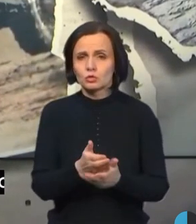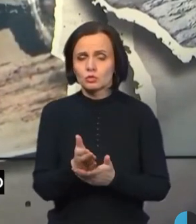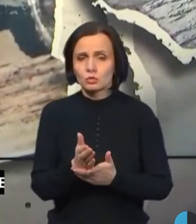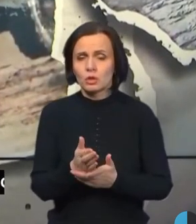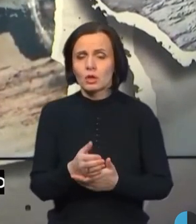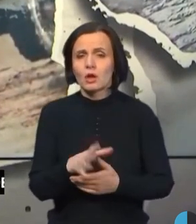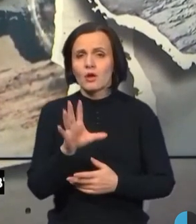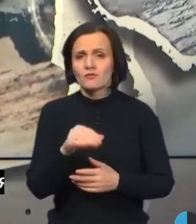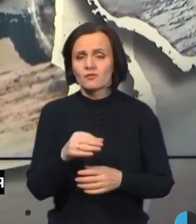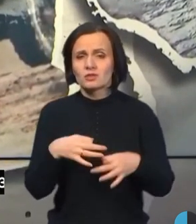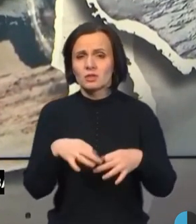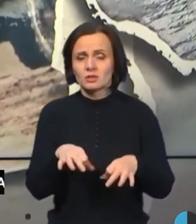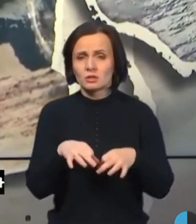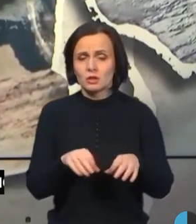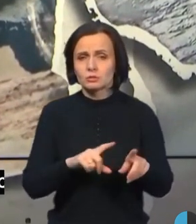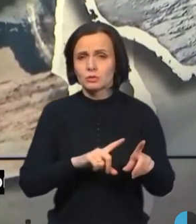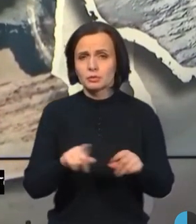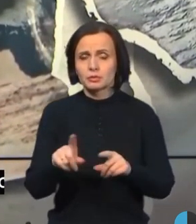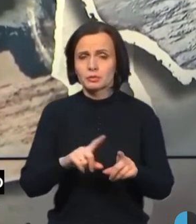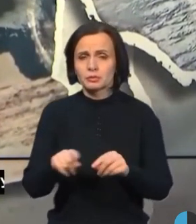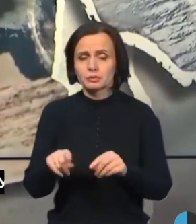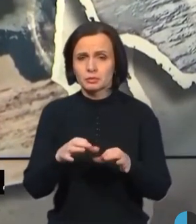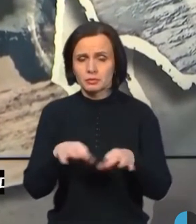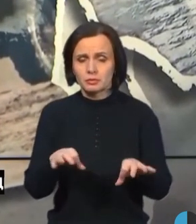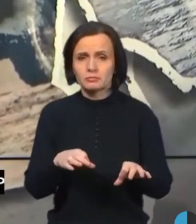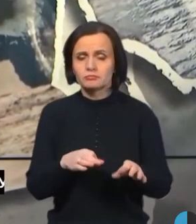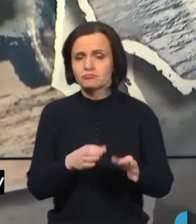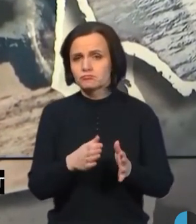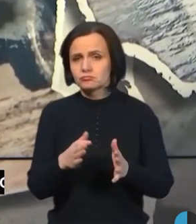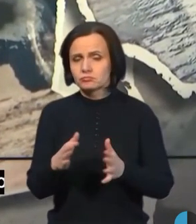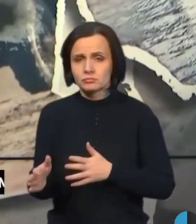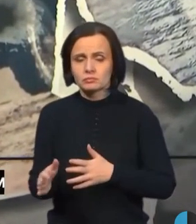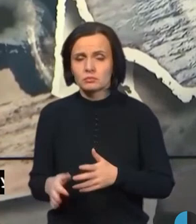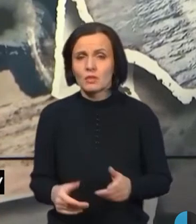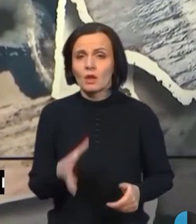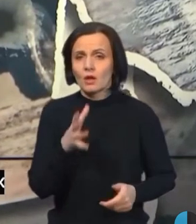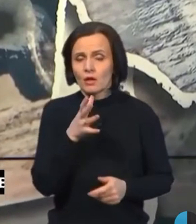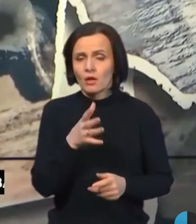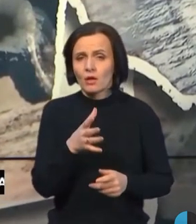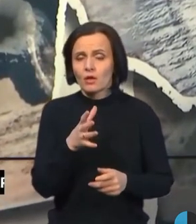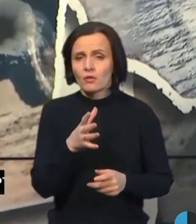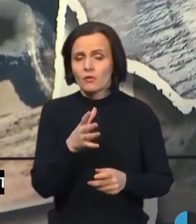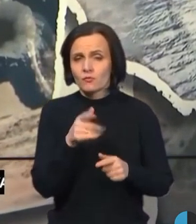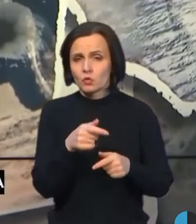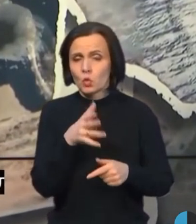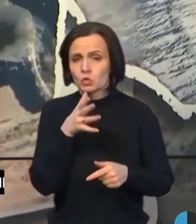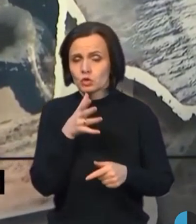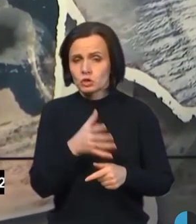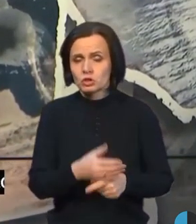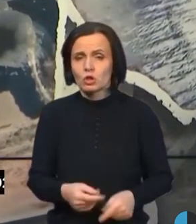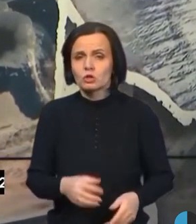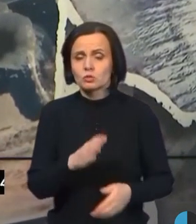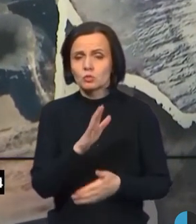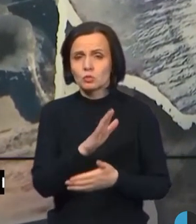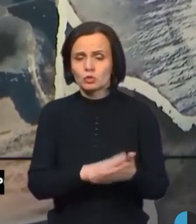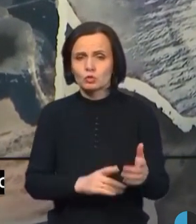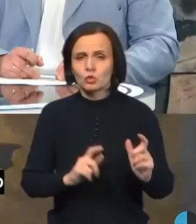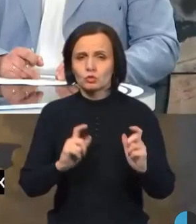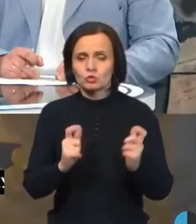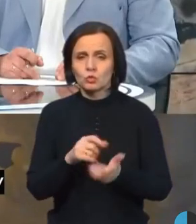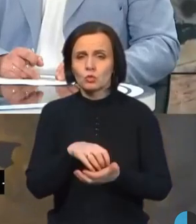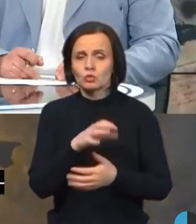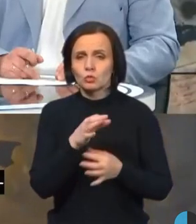цей пункт зійснюється в звичайному режимі, віддеться в дописі. Водночас фермери продовжують блокувати пункт пропуску Сірет, щоно проти